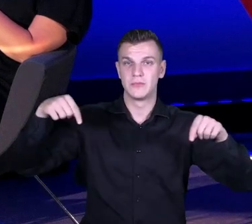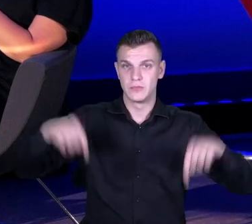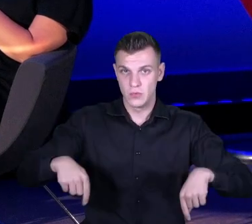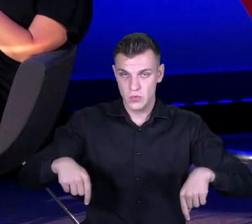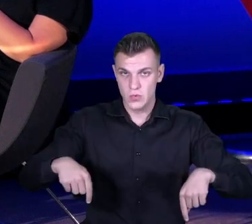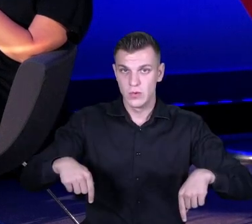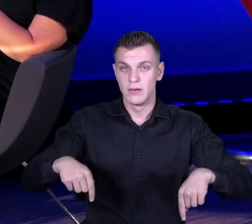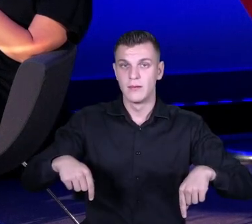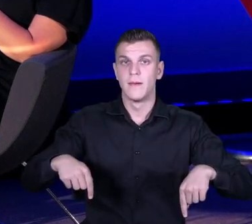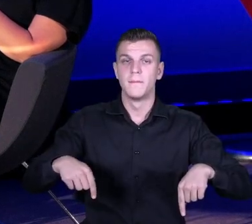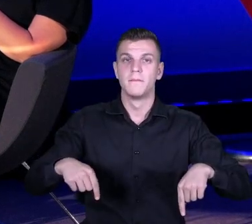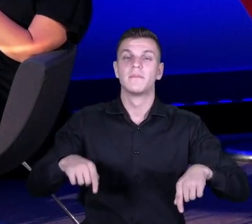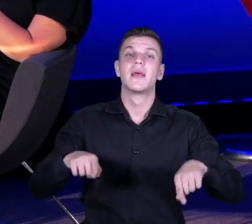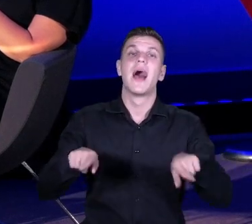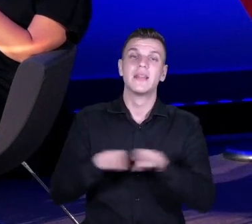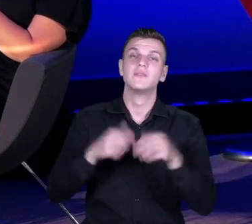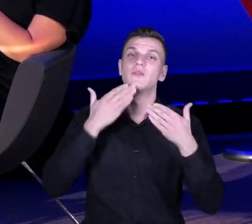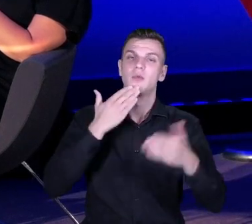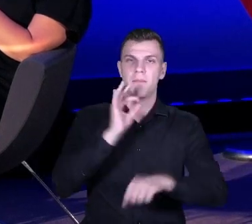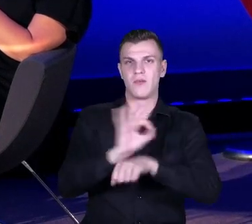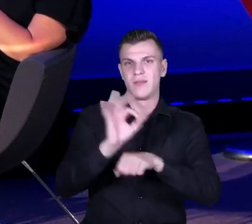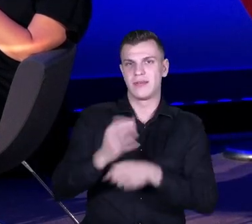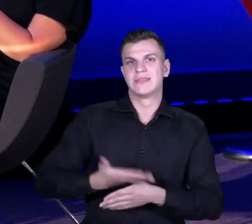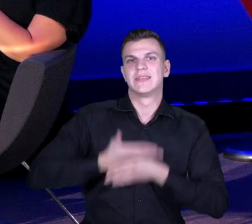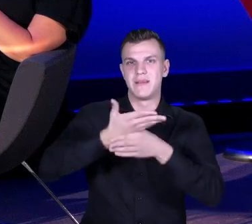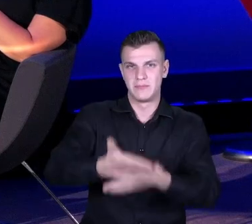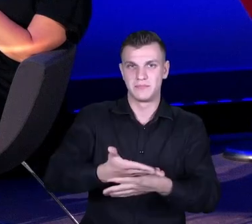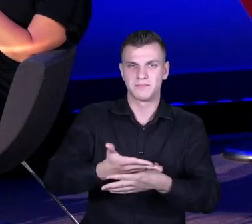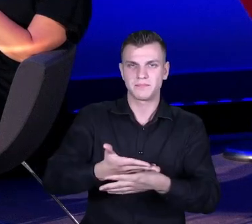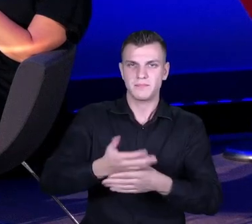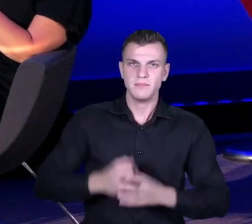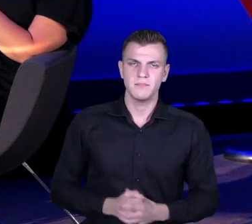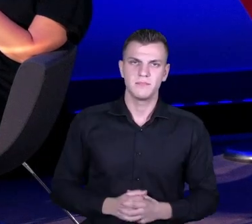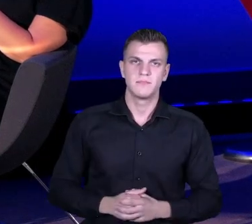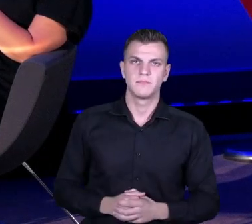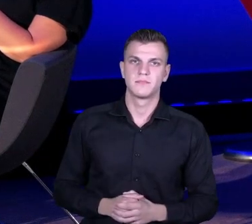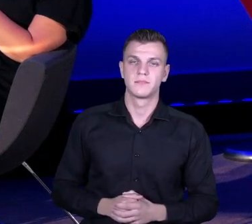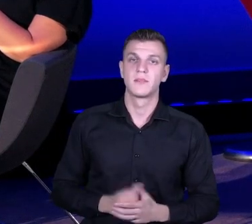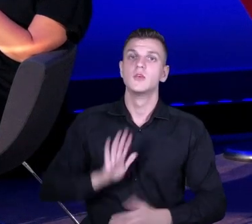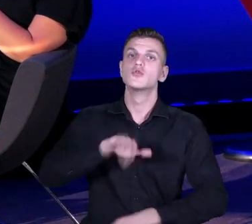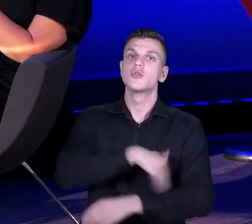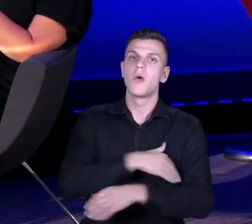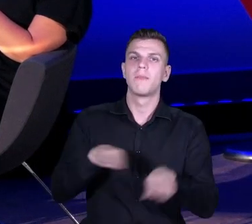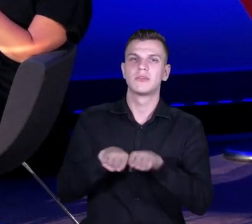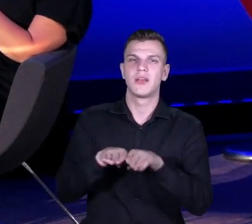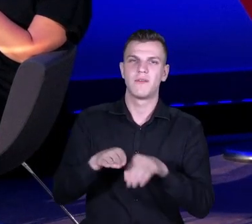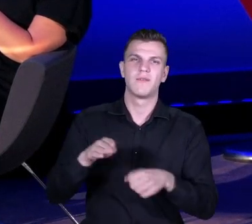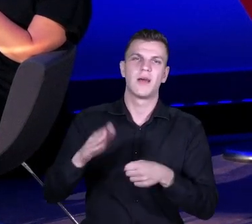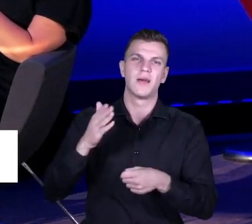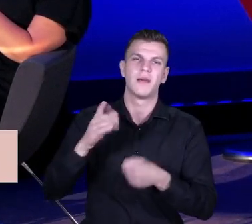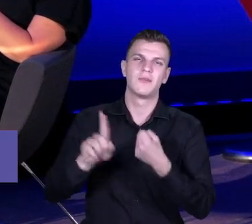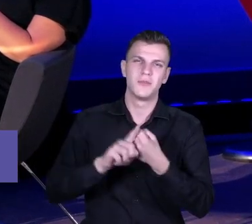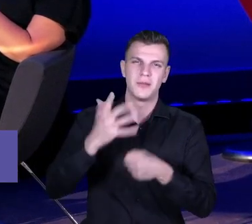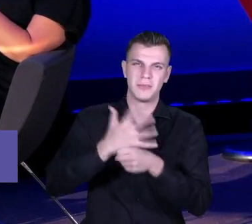dzisiejszego panelu. Żeby przedstawić Państwu kontekst szkoły podstawowej nr 51, cztery